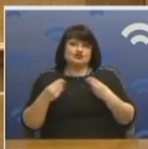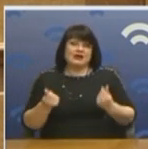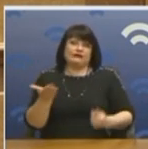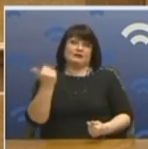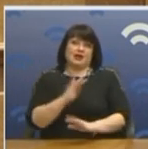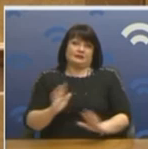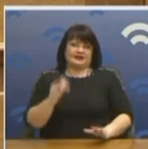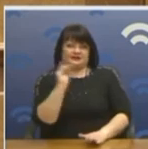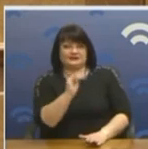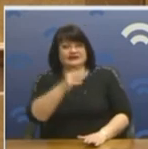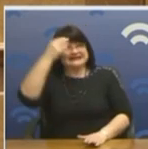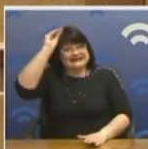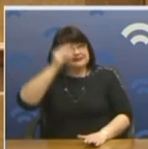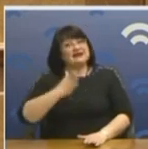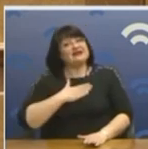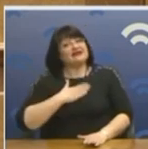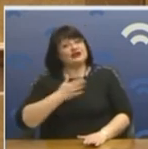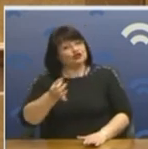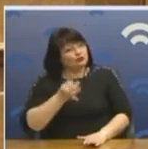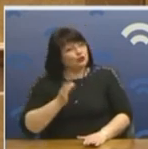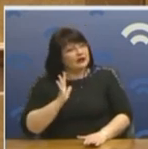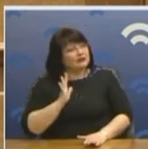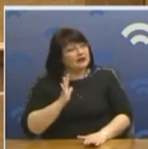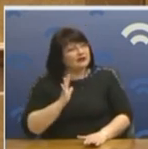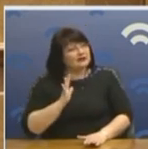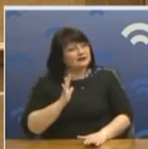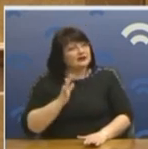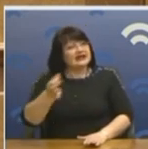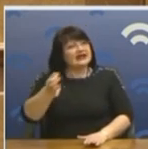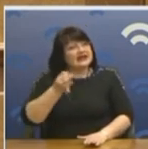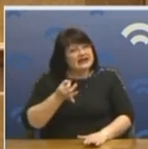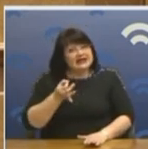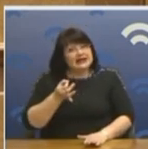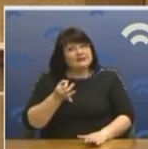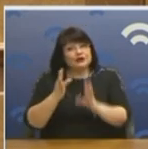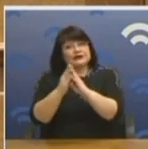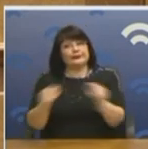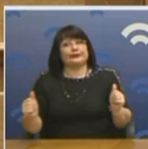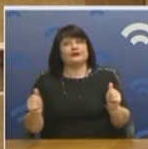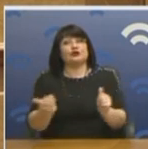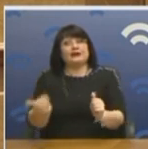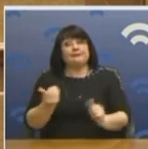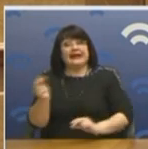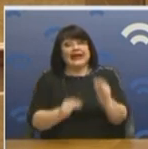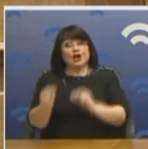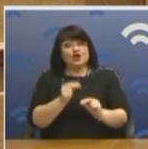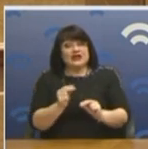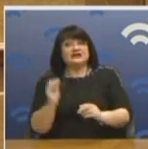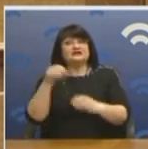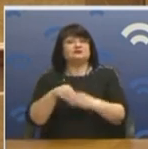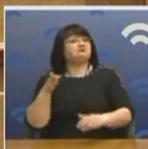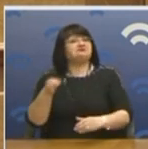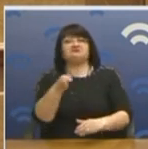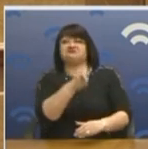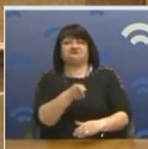Τσίπρα και τον ευχαριστώ και αυτό προεκλογικά που είχε πει στην κυρία Ζαχαρέα ότι μας είχαν εξαφανίσει. Είχατε απόλυτο δίκιο. Δεν εφανιζόμασταν πουθενά.